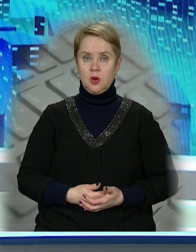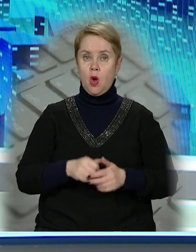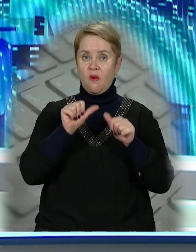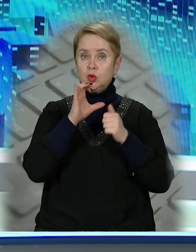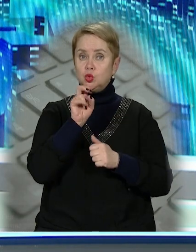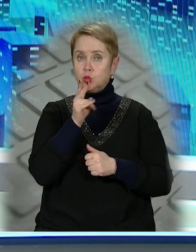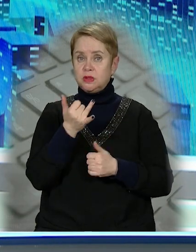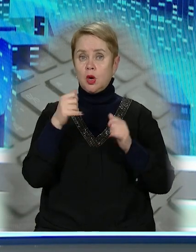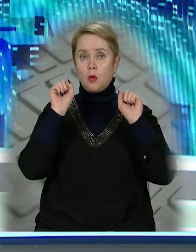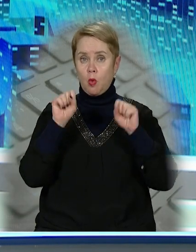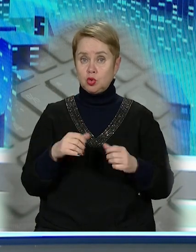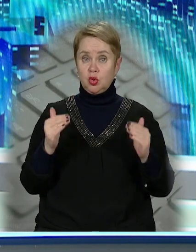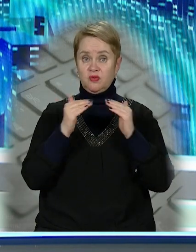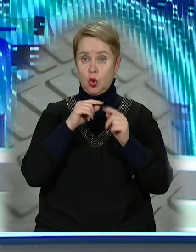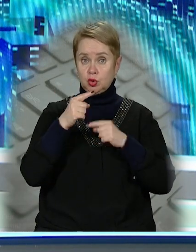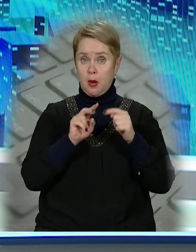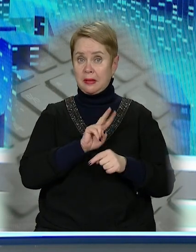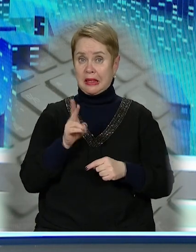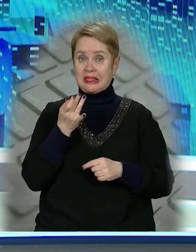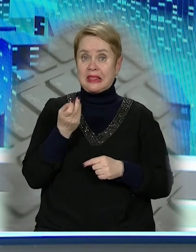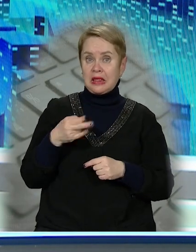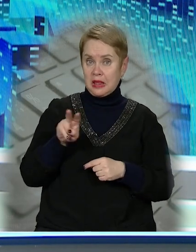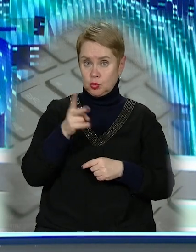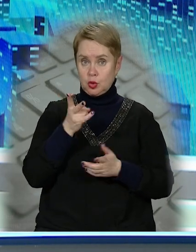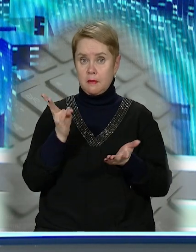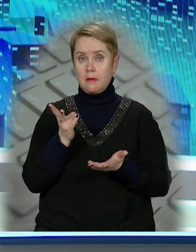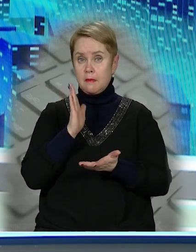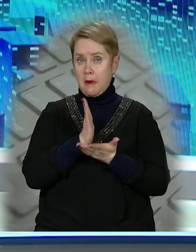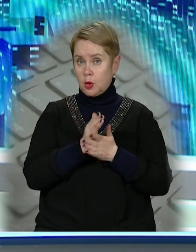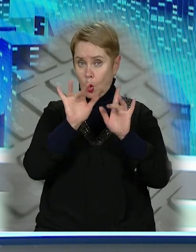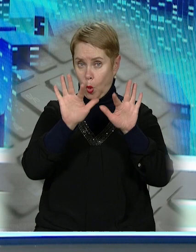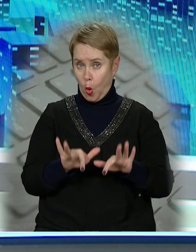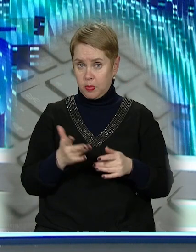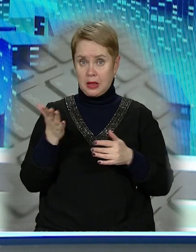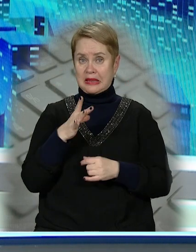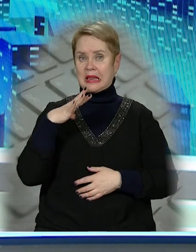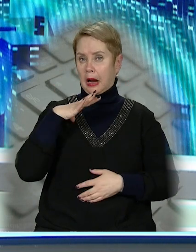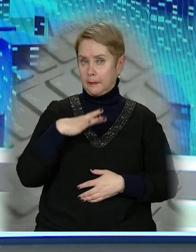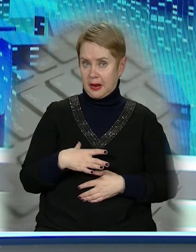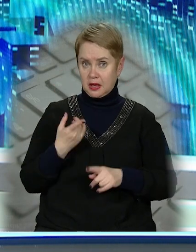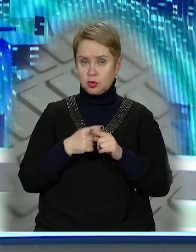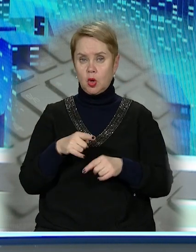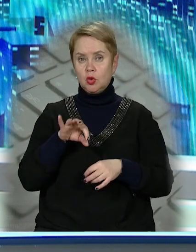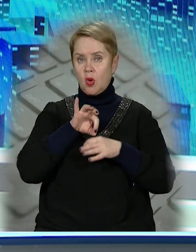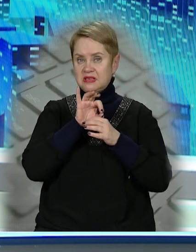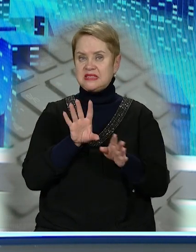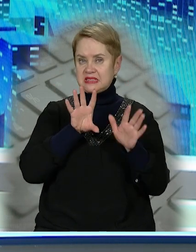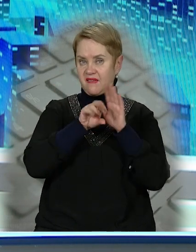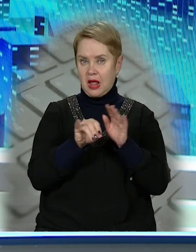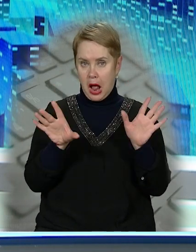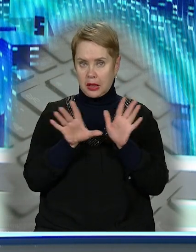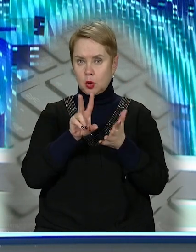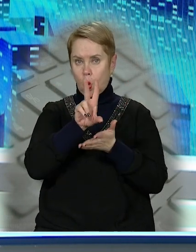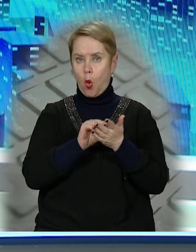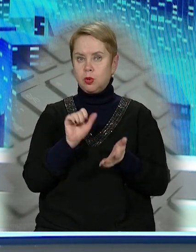Оформити субсидію відтепер можна вдома через портал Дія. Для цього треба мати комп'ютер та неабияке терпіння. Адже доведеться завантажити